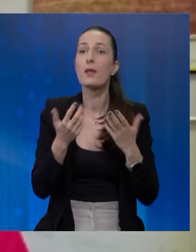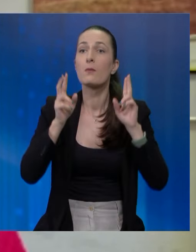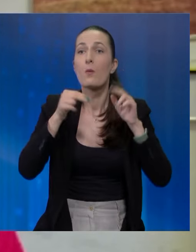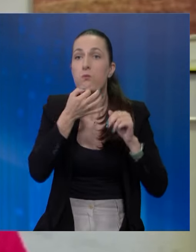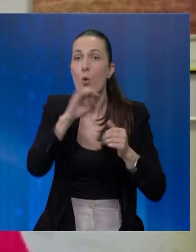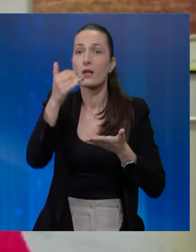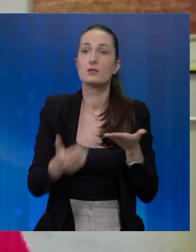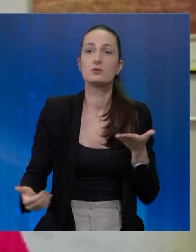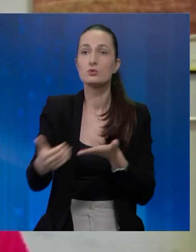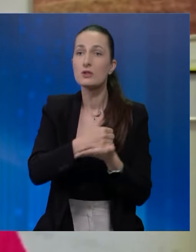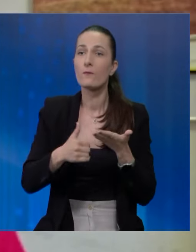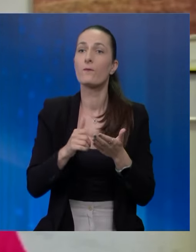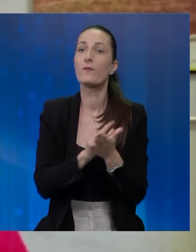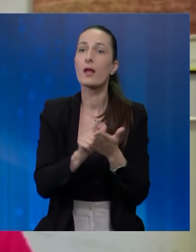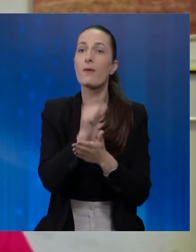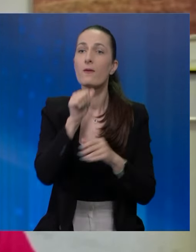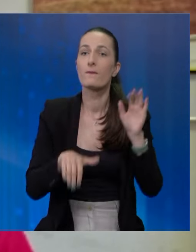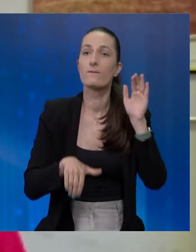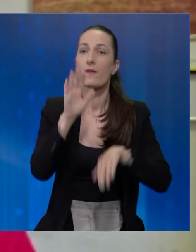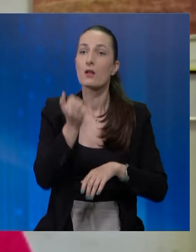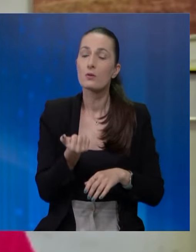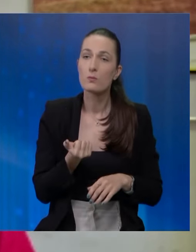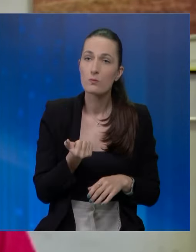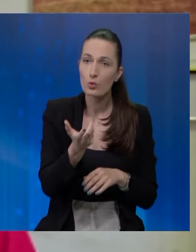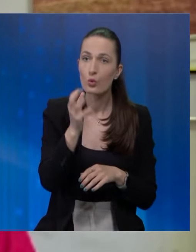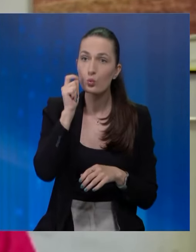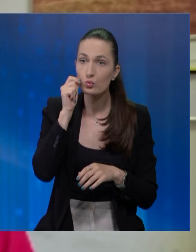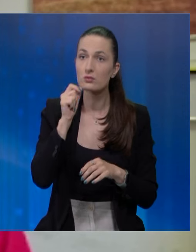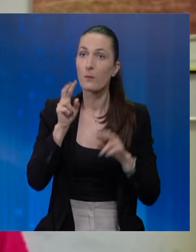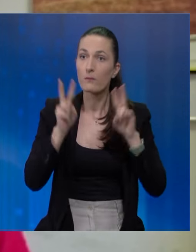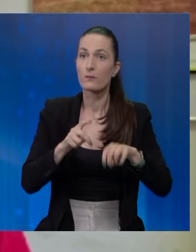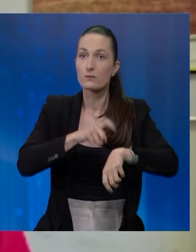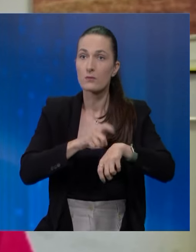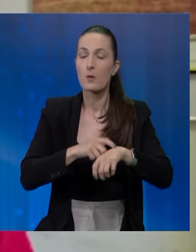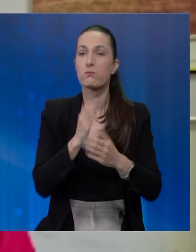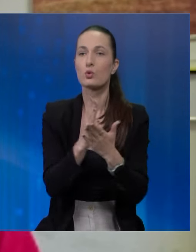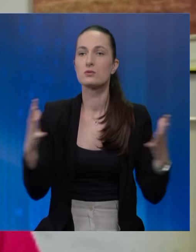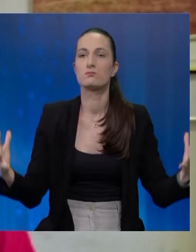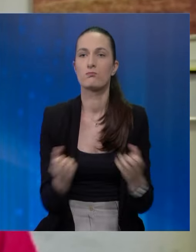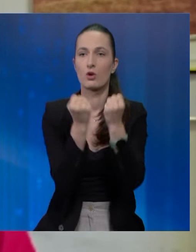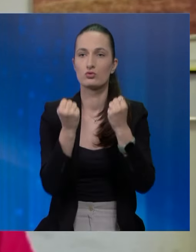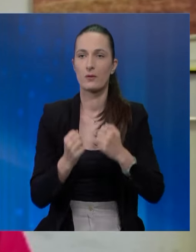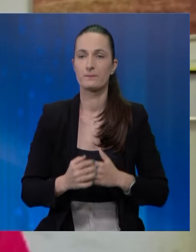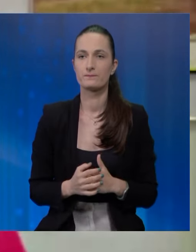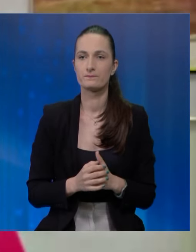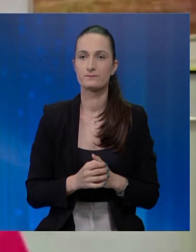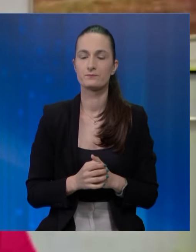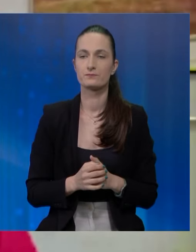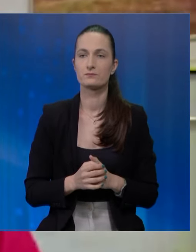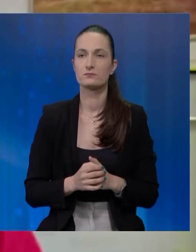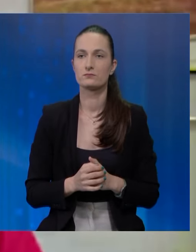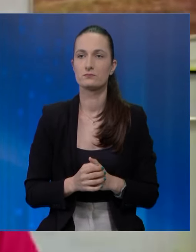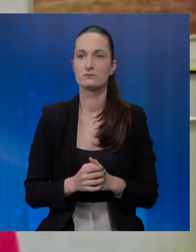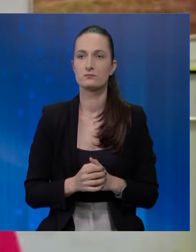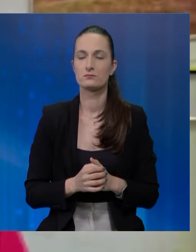trenutak gdje bi, dajmo reći, bolje bi se iskoristilo vrijeme i samim time bi